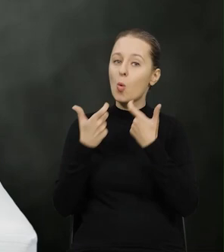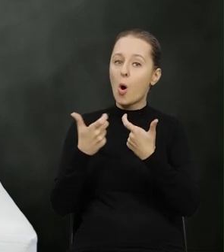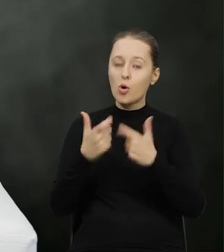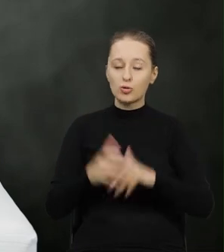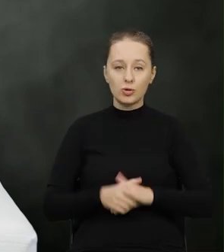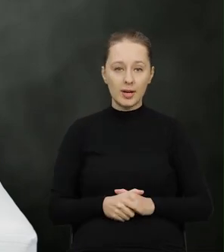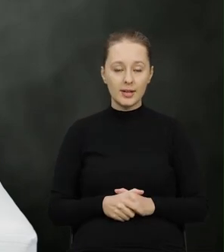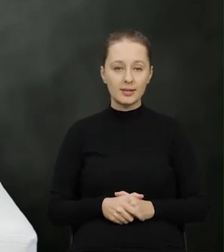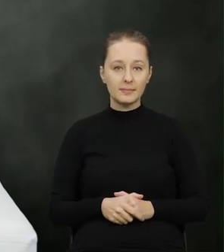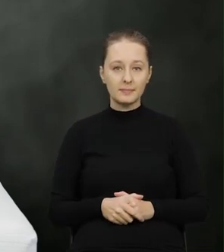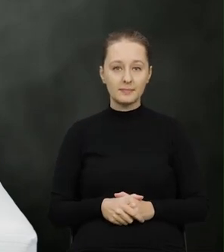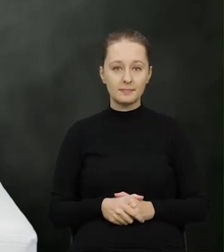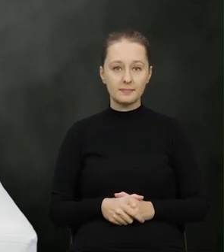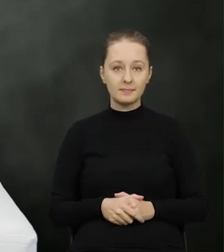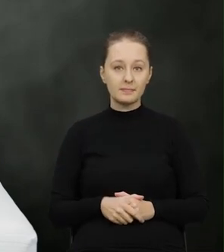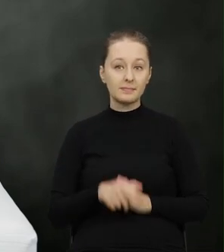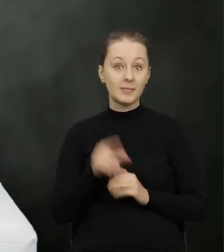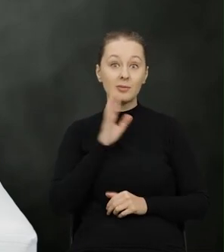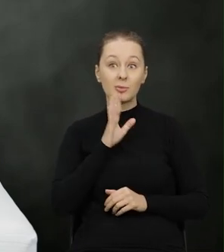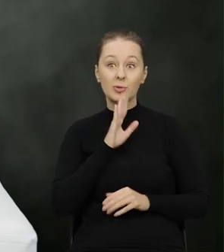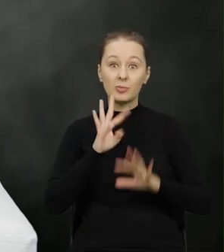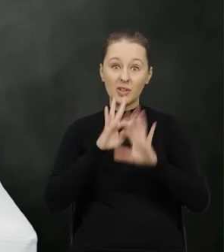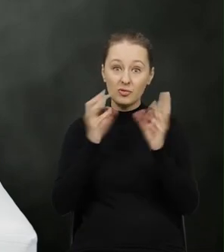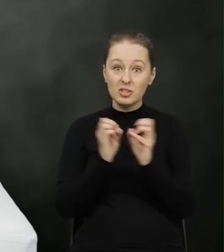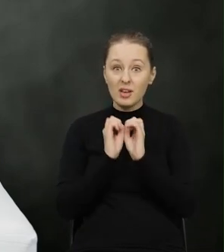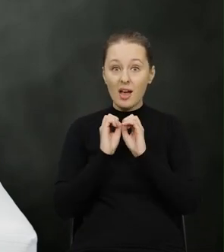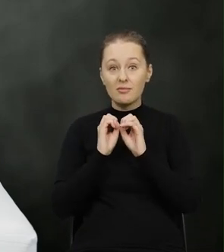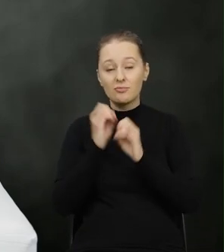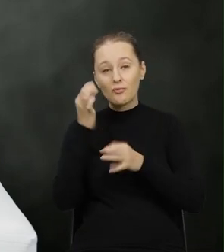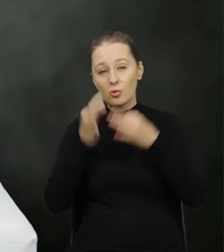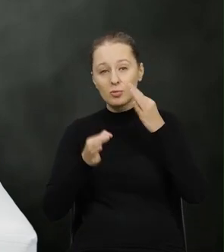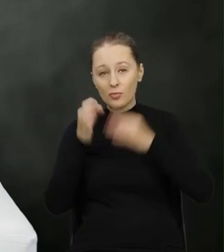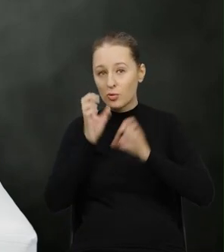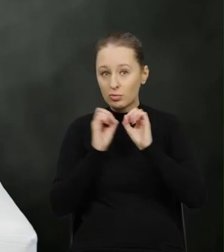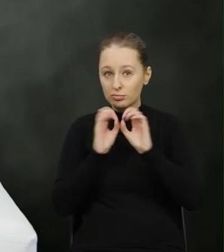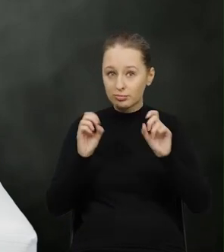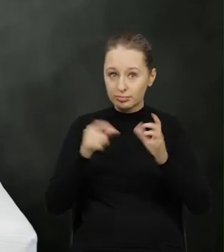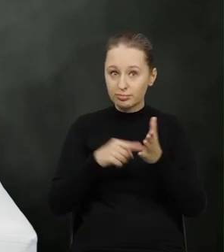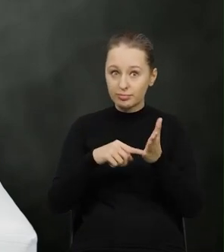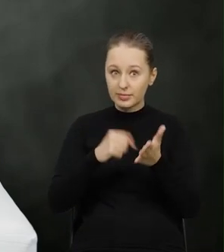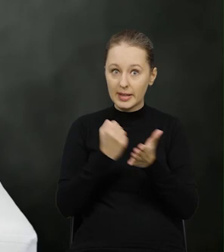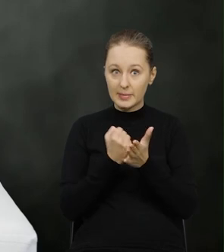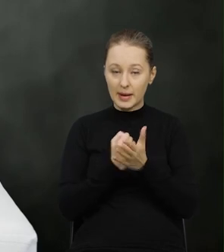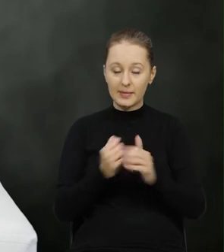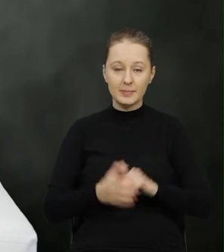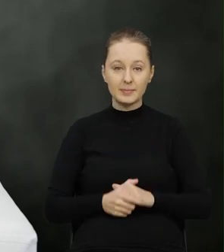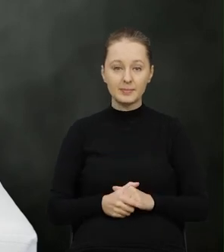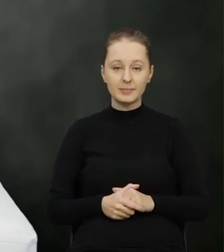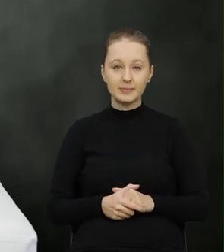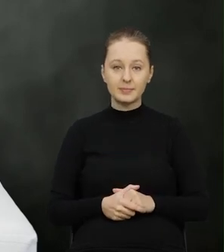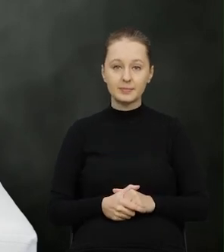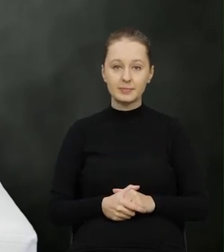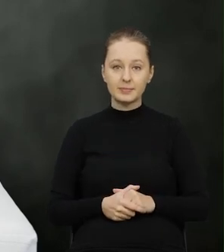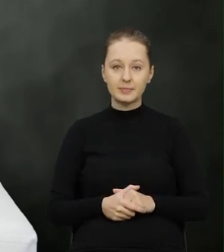zgłoszeń i chyba rozwiewają wszystkie wątpliwości w tym zakresie